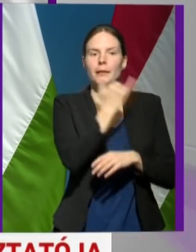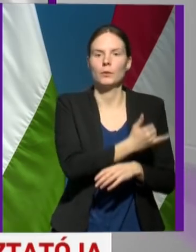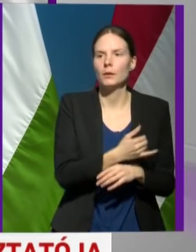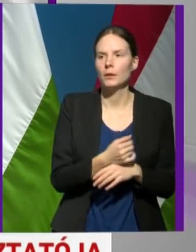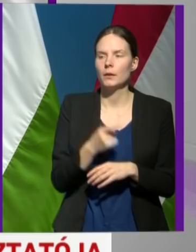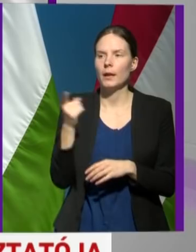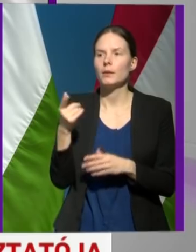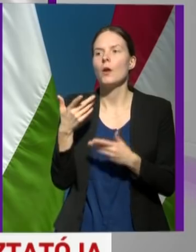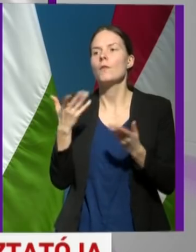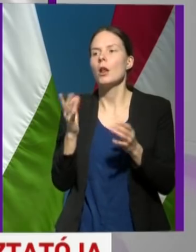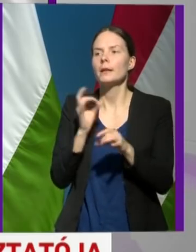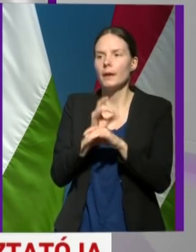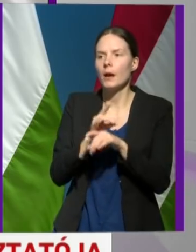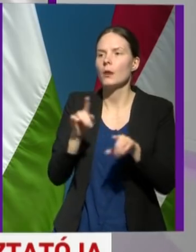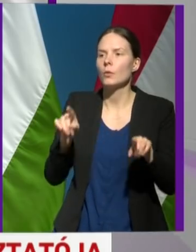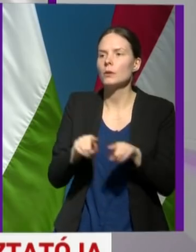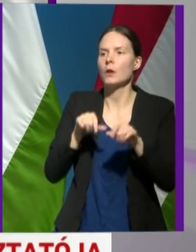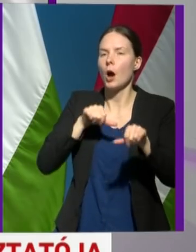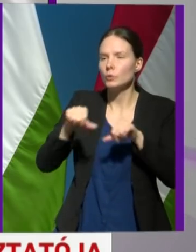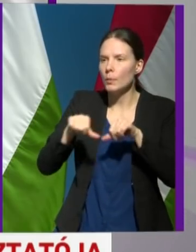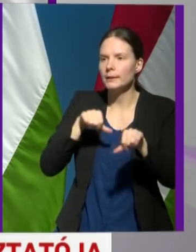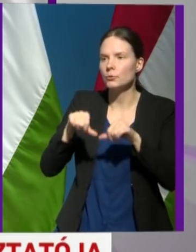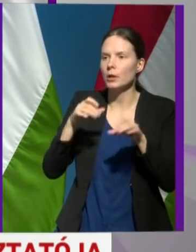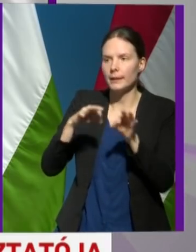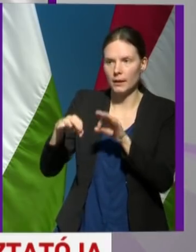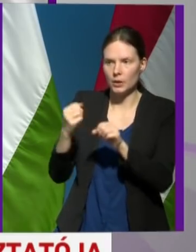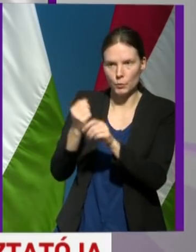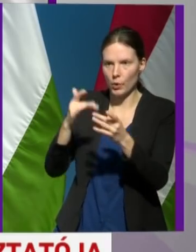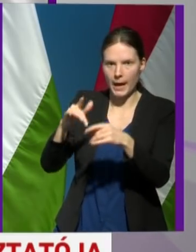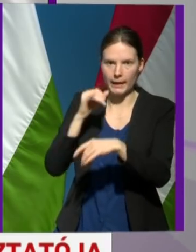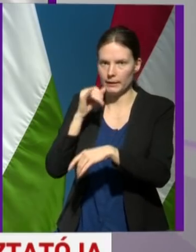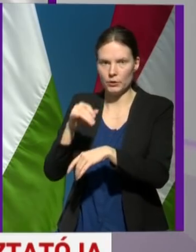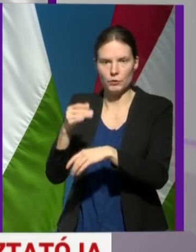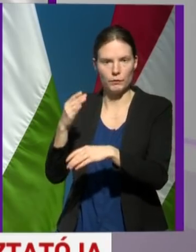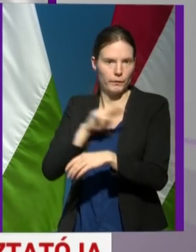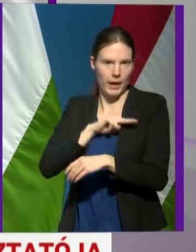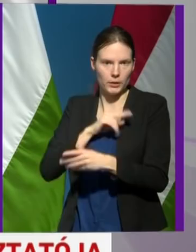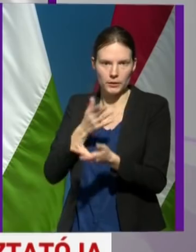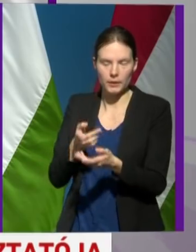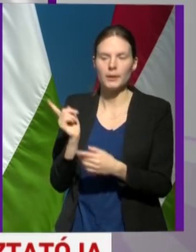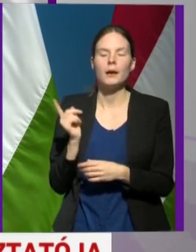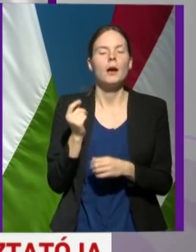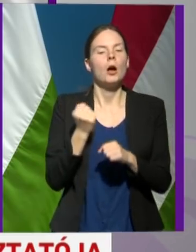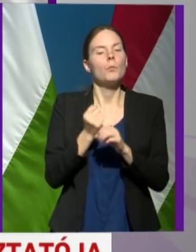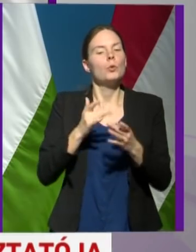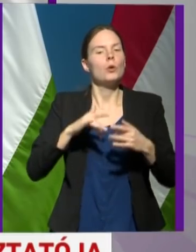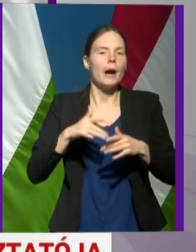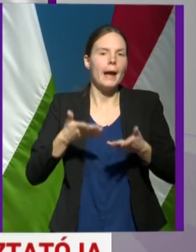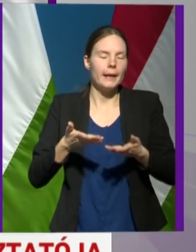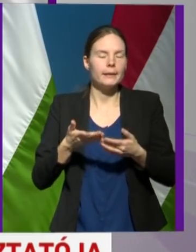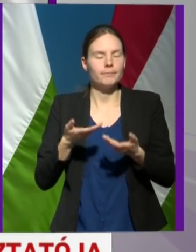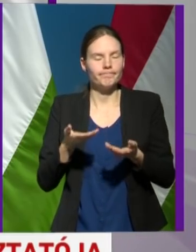munkahelynek annyit kell csinálni,